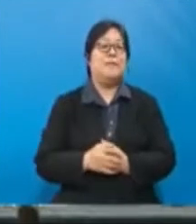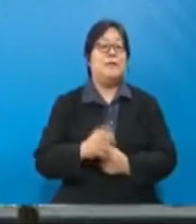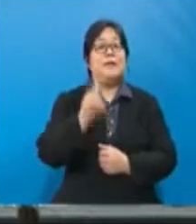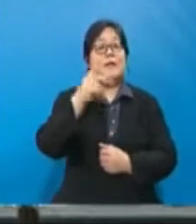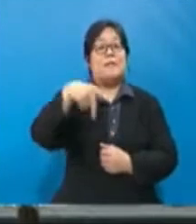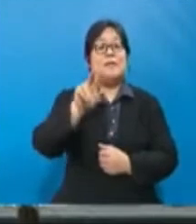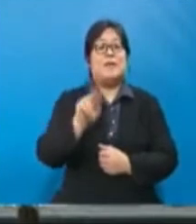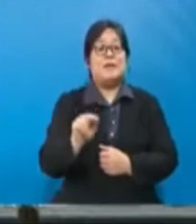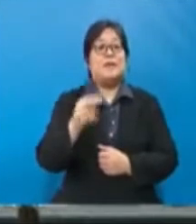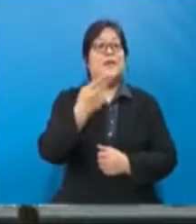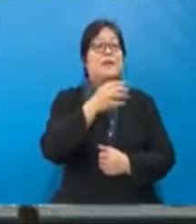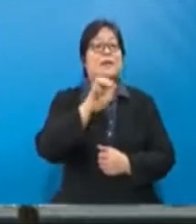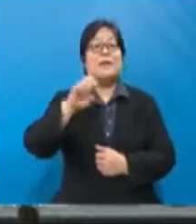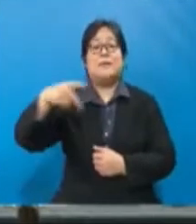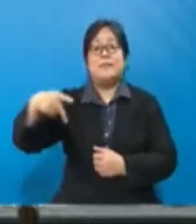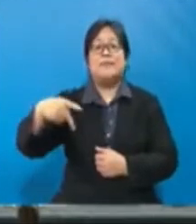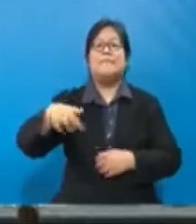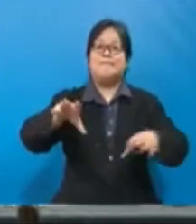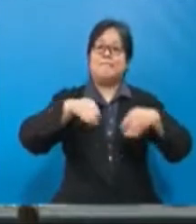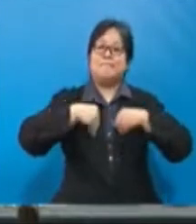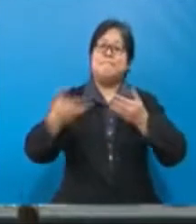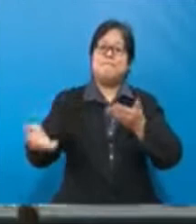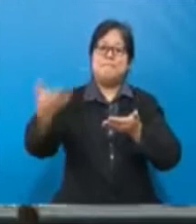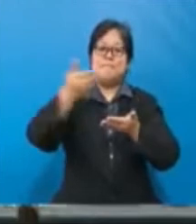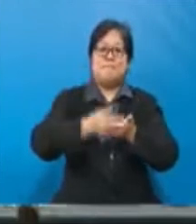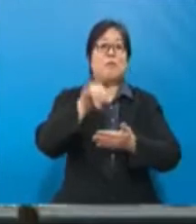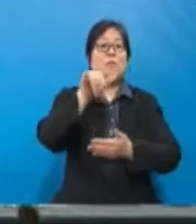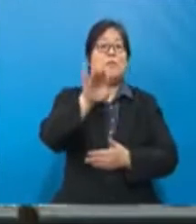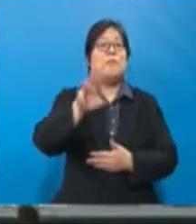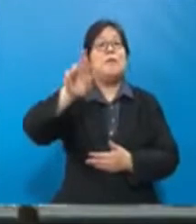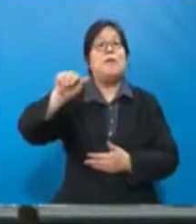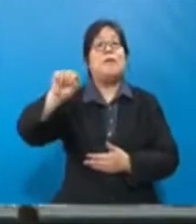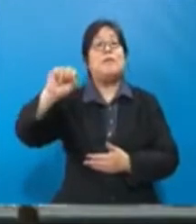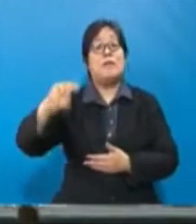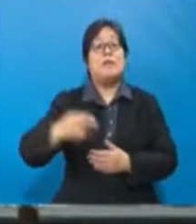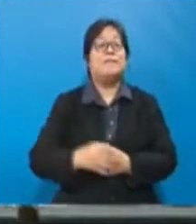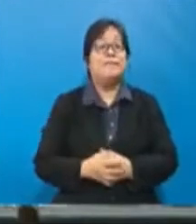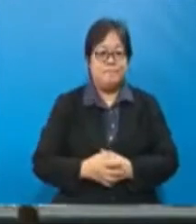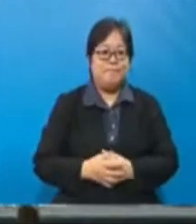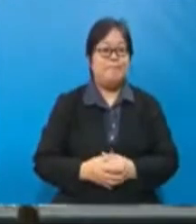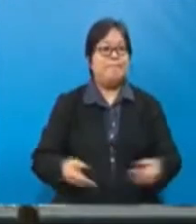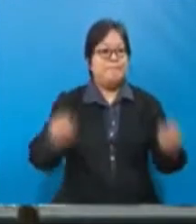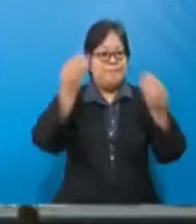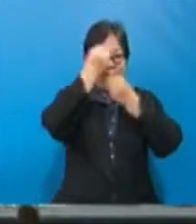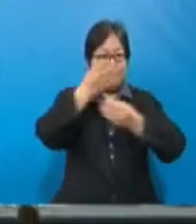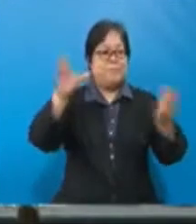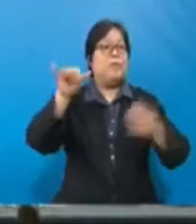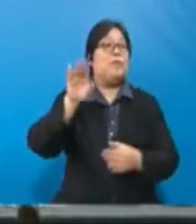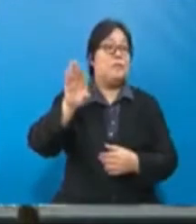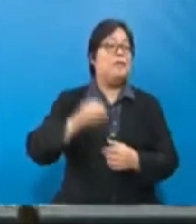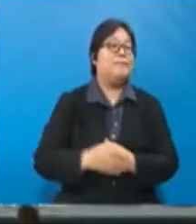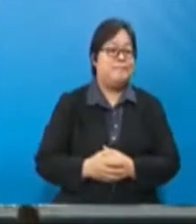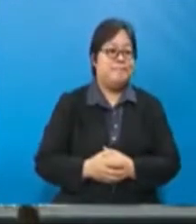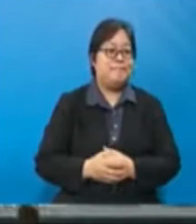Kementerian Perdagangan Dalam Negeri dan Halewal Pengguna menyambut baik cadangan yang berhormat rasah. Dan untuk makluman yang